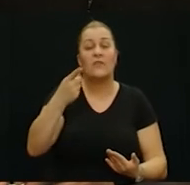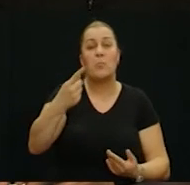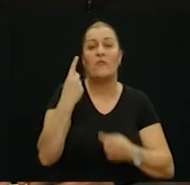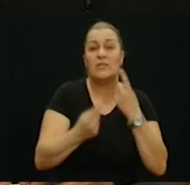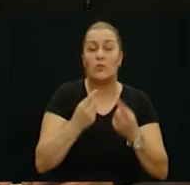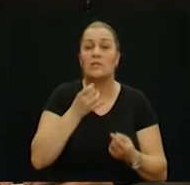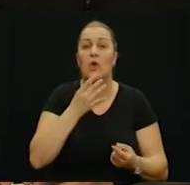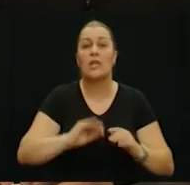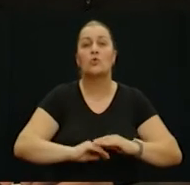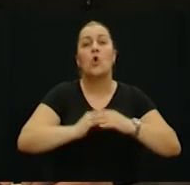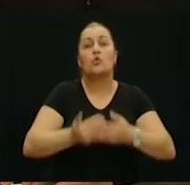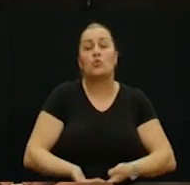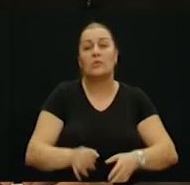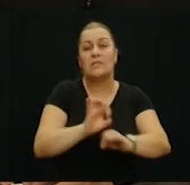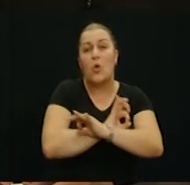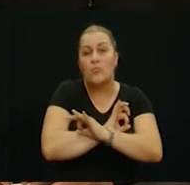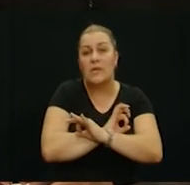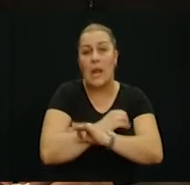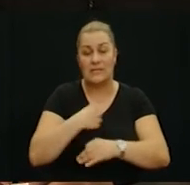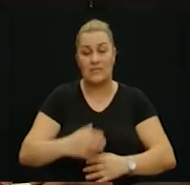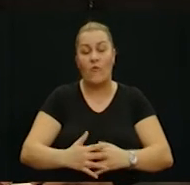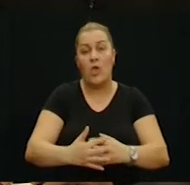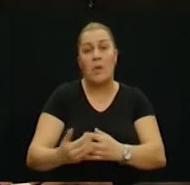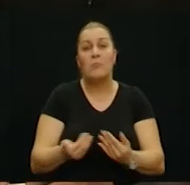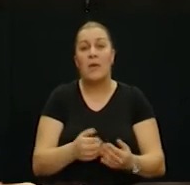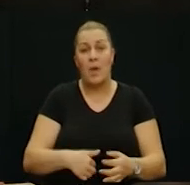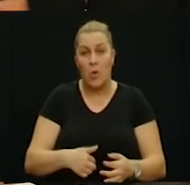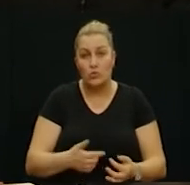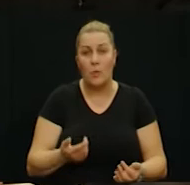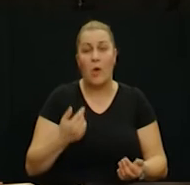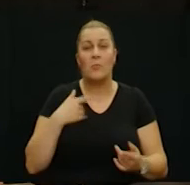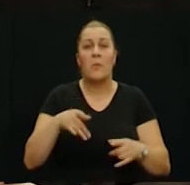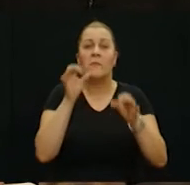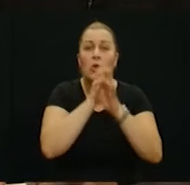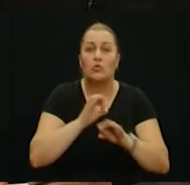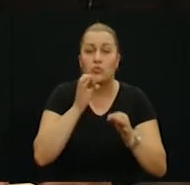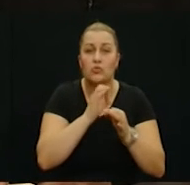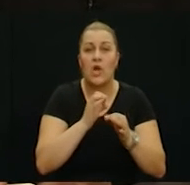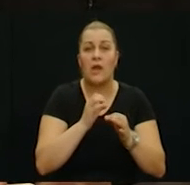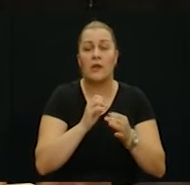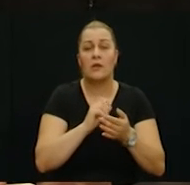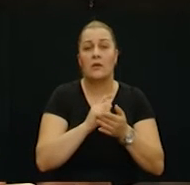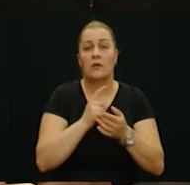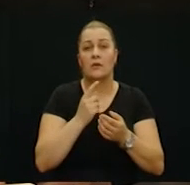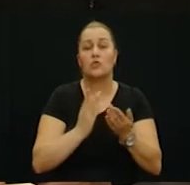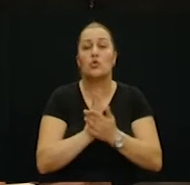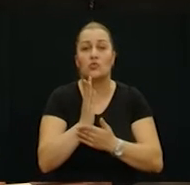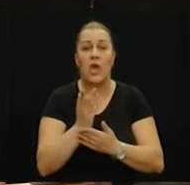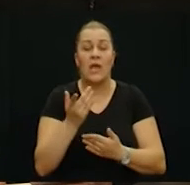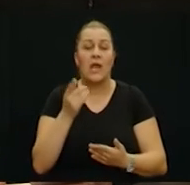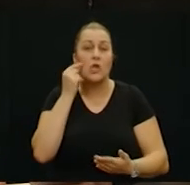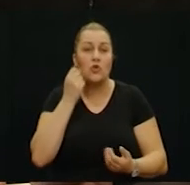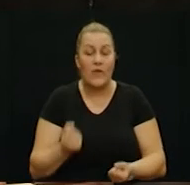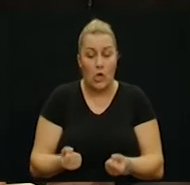situaciju kad su trudnice umirale sa svojim bebom u stomaku nerođenime pa imamo slučaj ovaj tužan da čovjek zaplaće kada čovjek